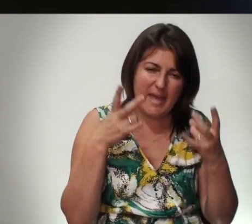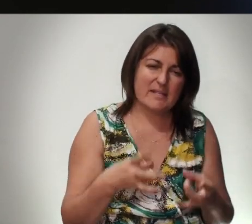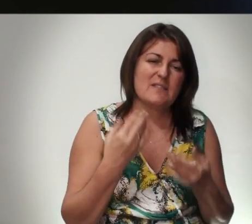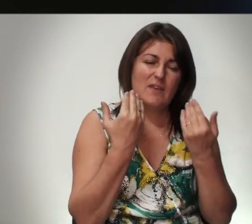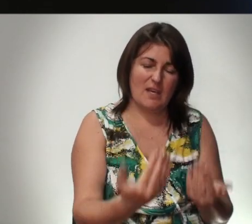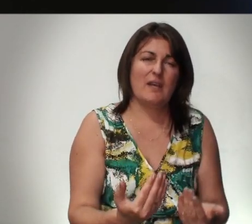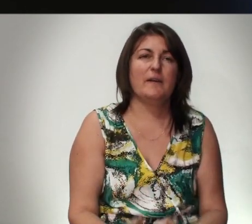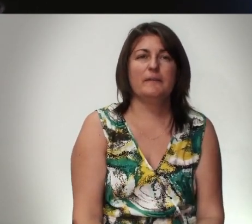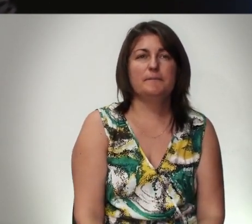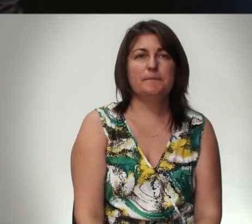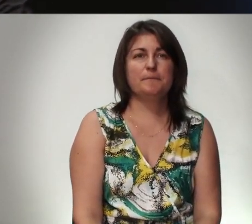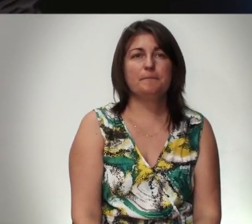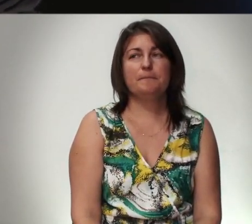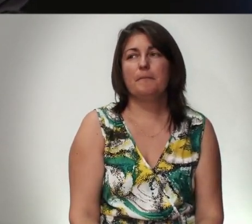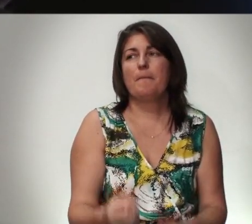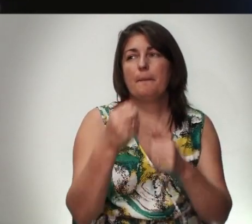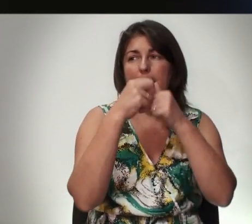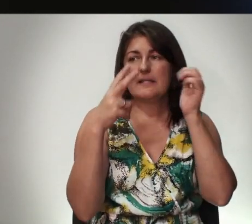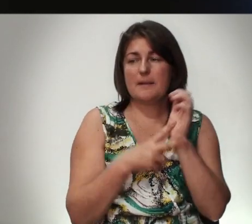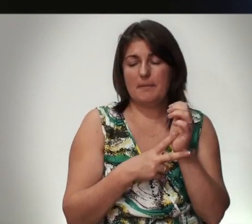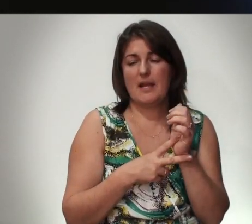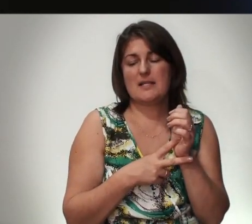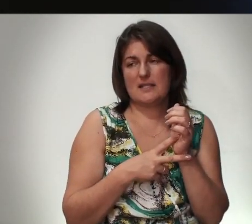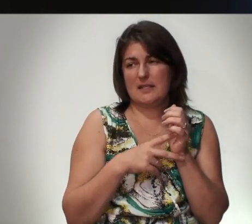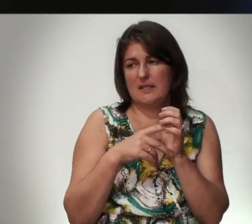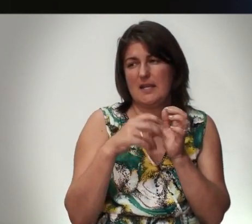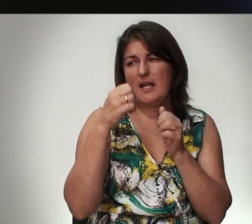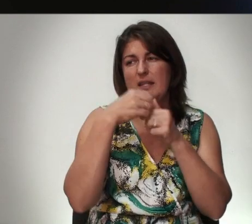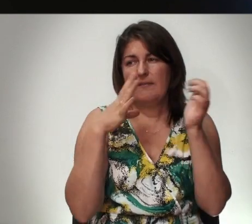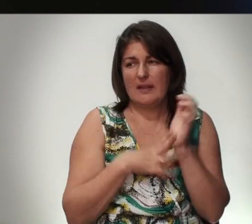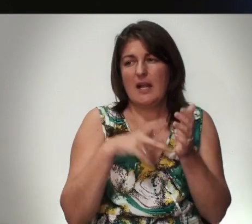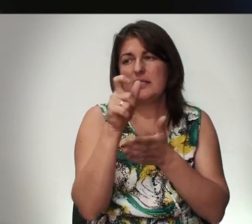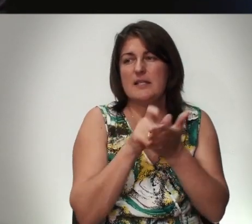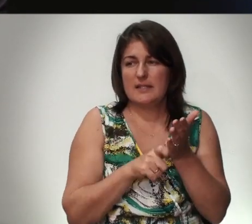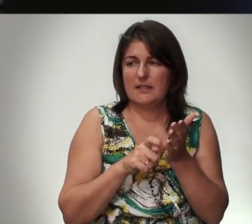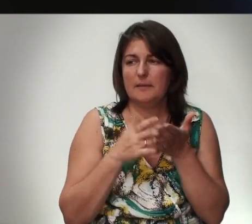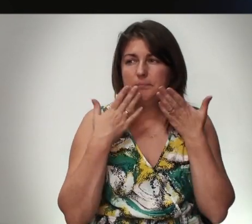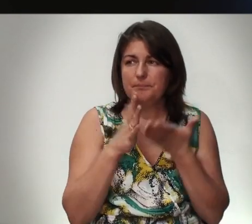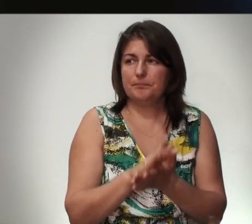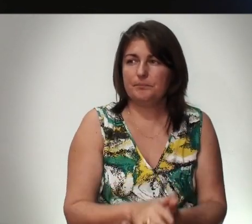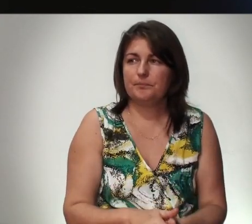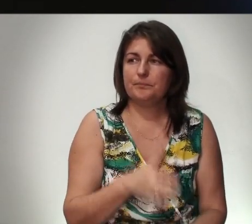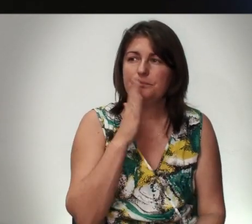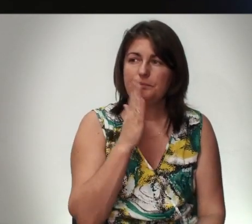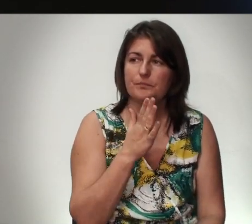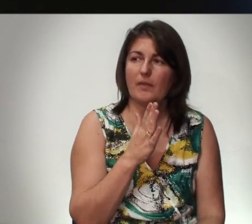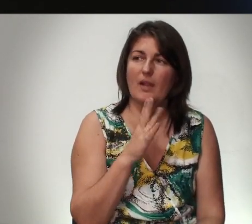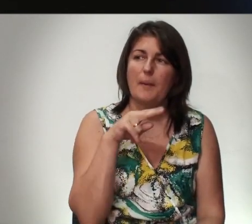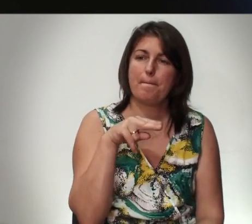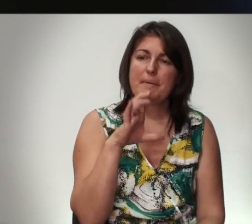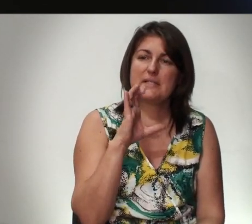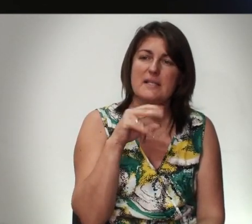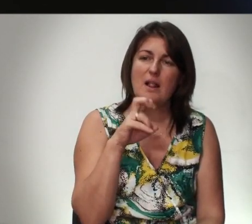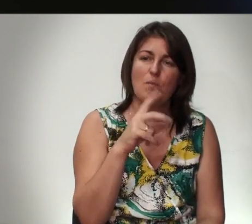17 Прочитаем дальше 17-19 стихи В Солом